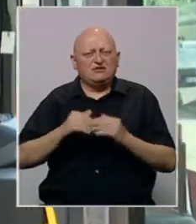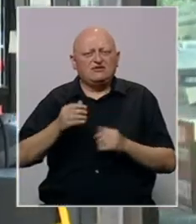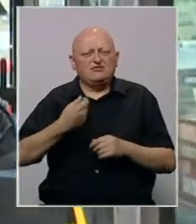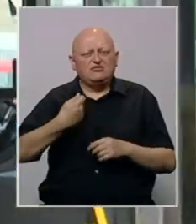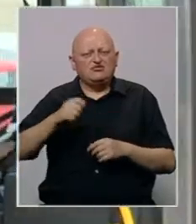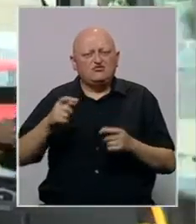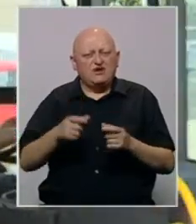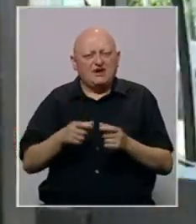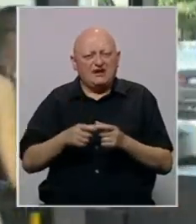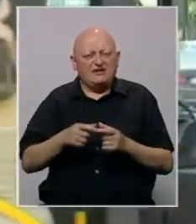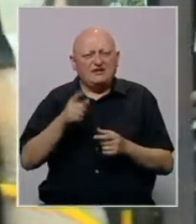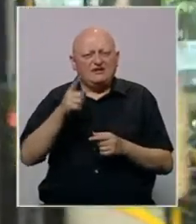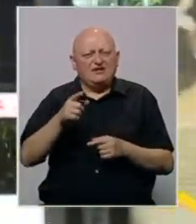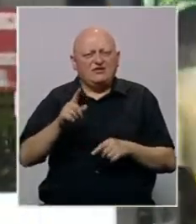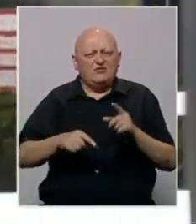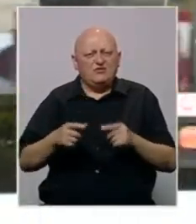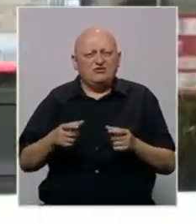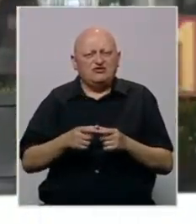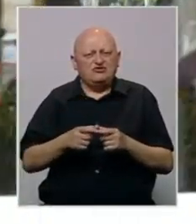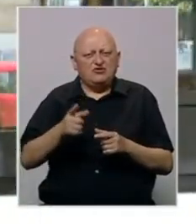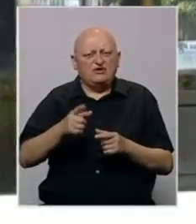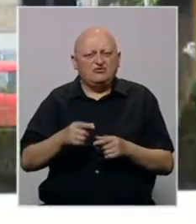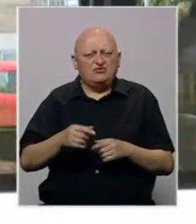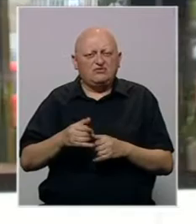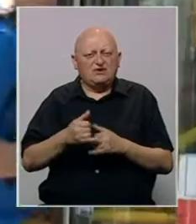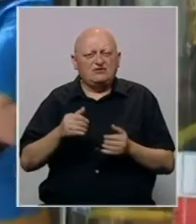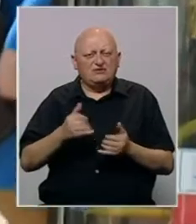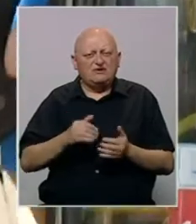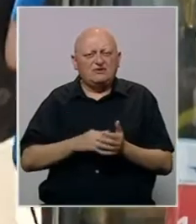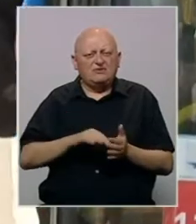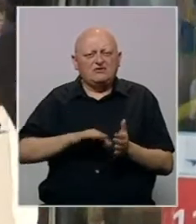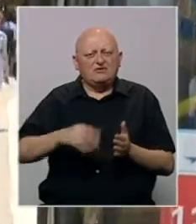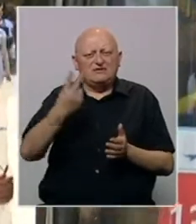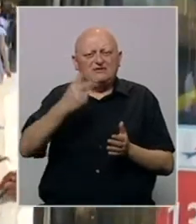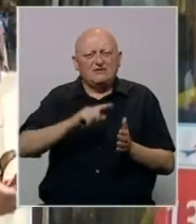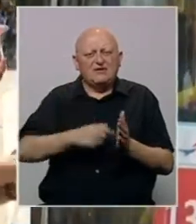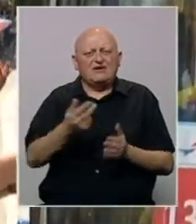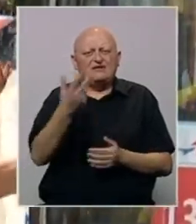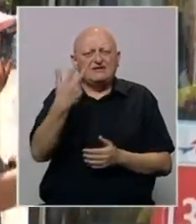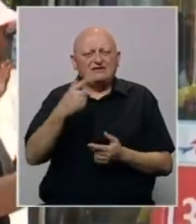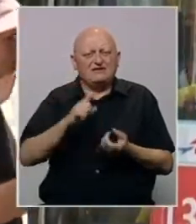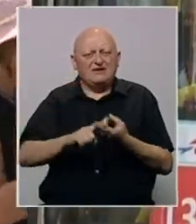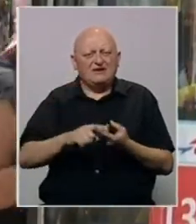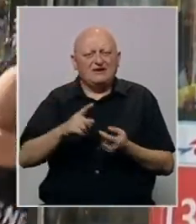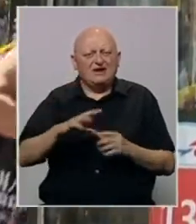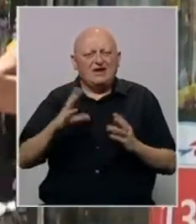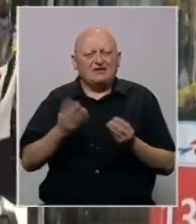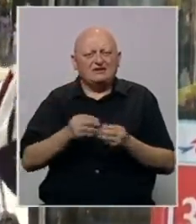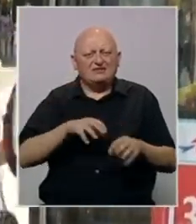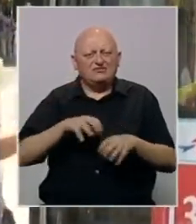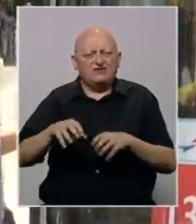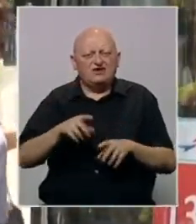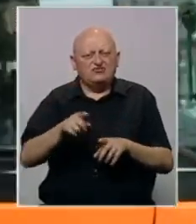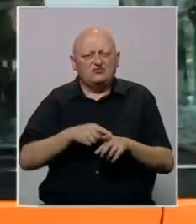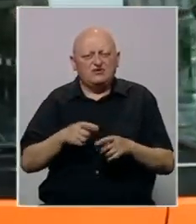građana zbog skupljih karata. Tako je za pojedinačnu kartu u tom gradu sada potrebno izdvojiti dvije marke i 30 peninga, a za